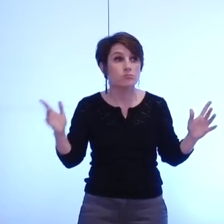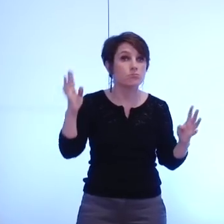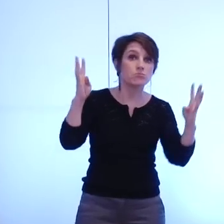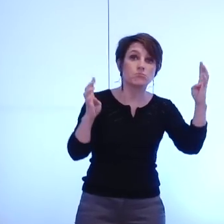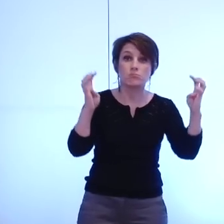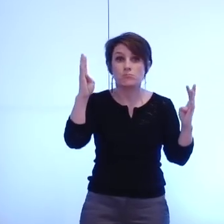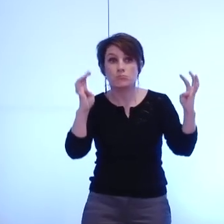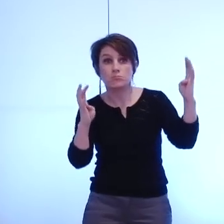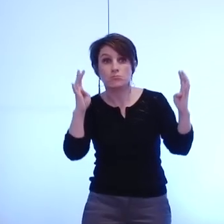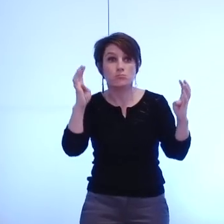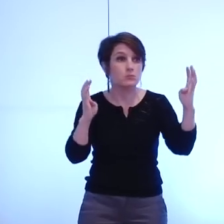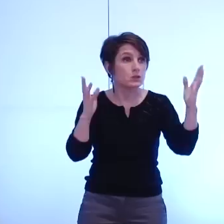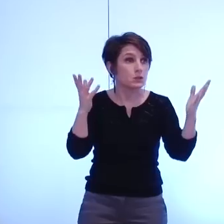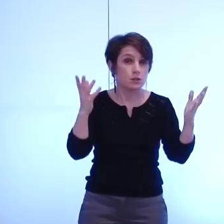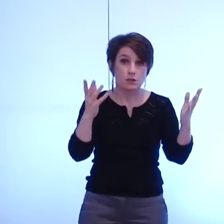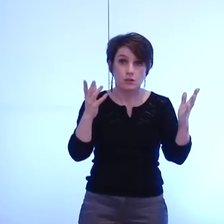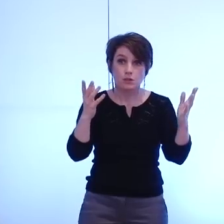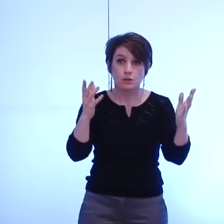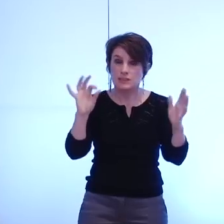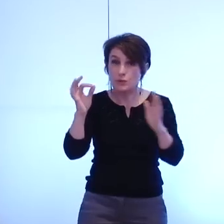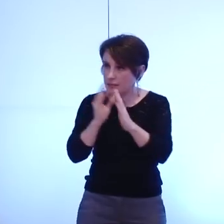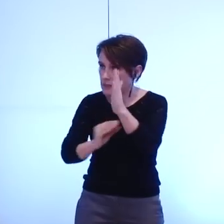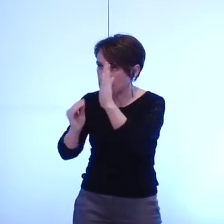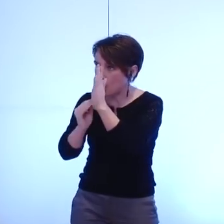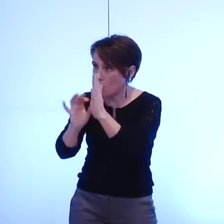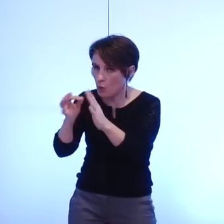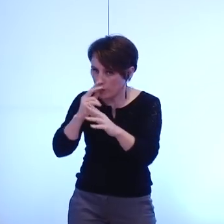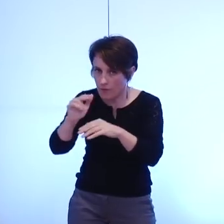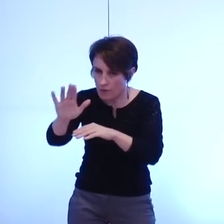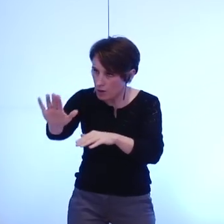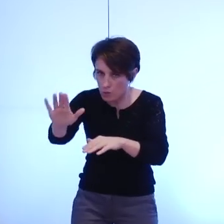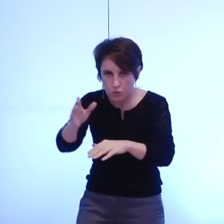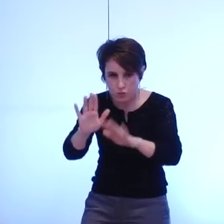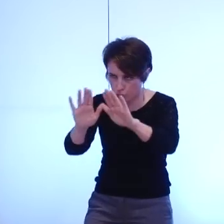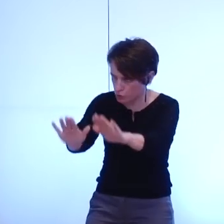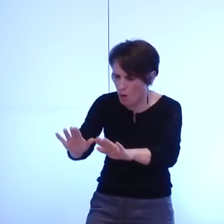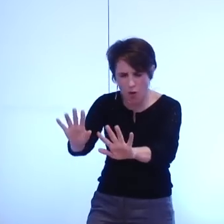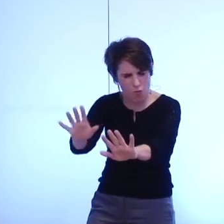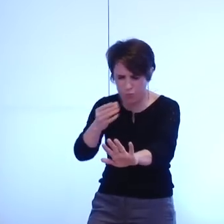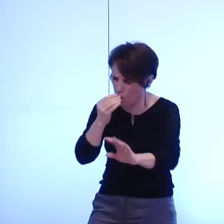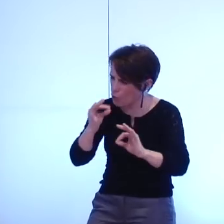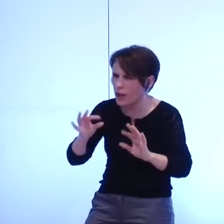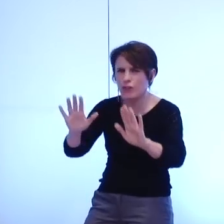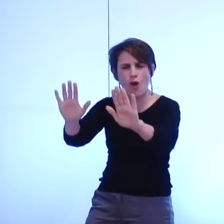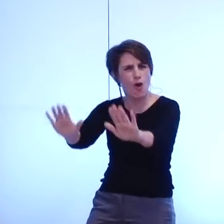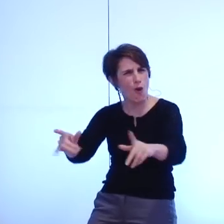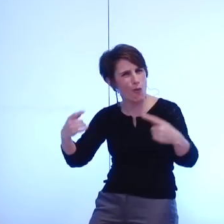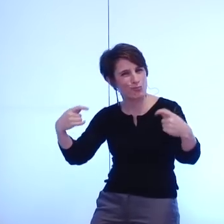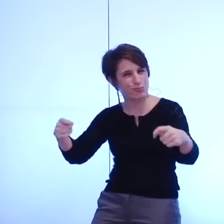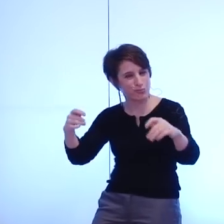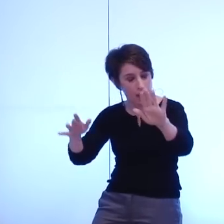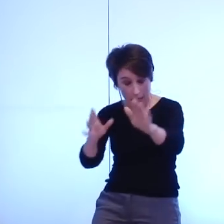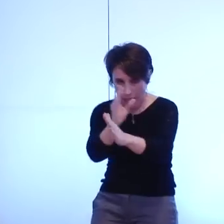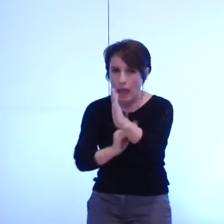oui il y a les amendements doucement tout va bien respirons on a le temps donc je mets l'amendement